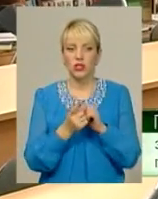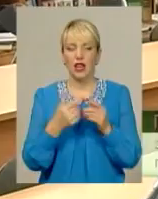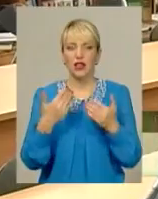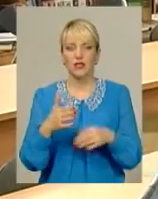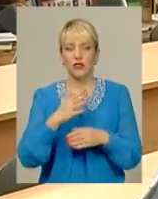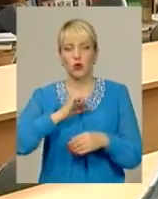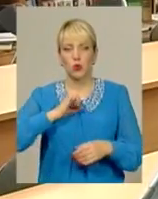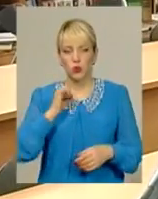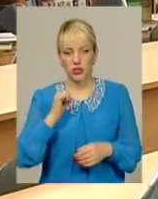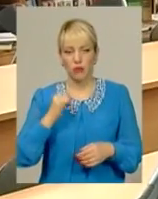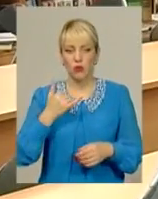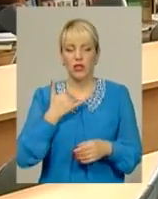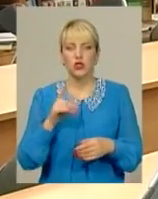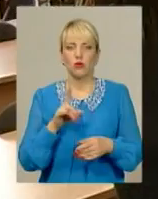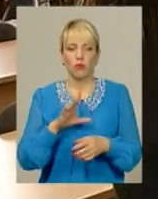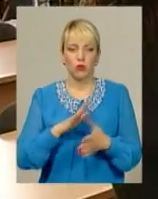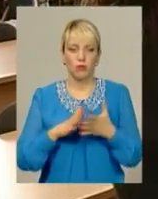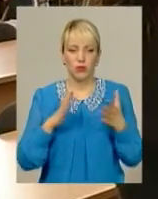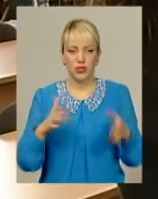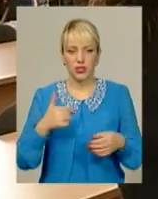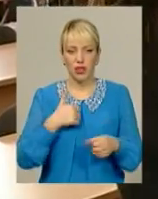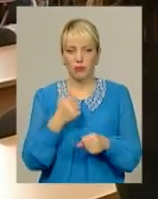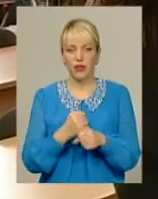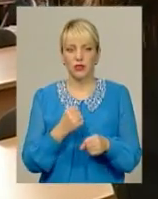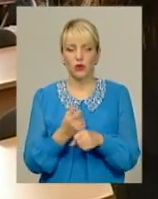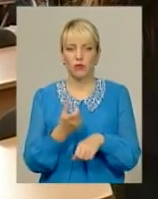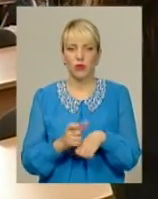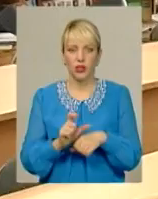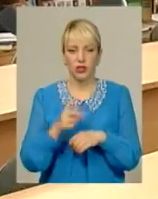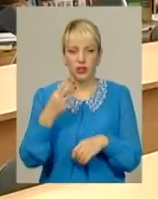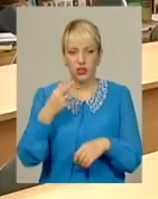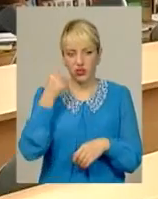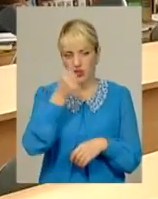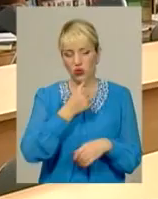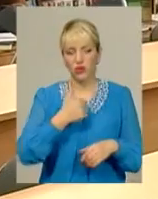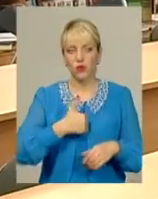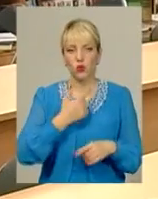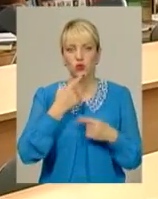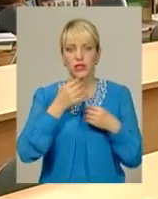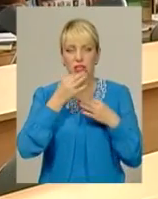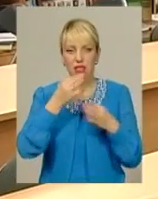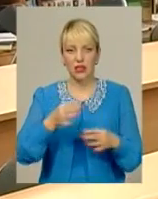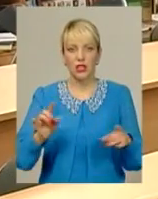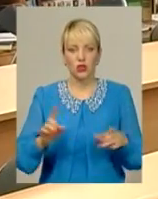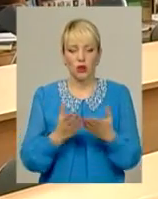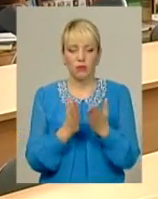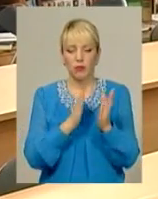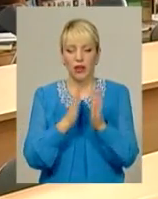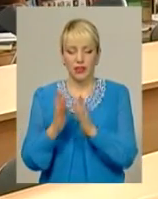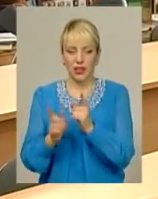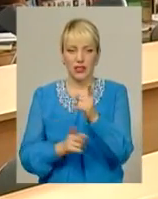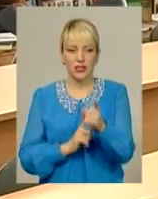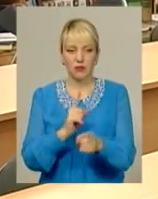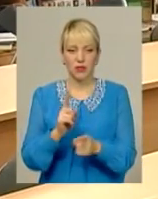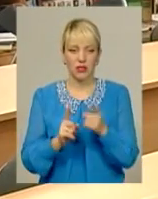друзями, в нас було якомога більше. Я працюю вже понад 30 років. І хочу сказати, що бібліотека змінилася